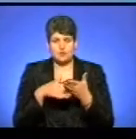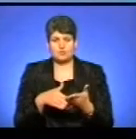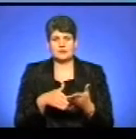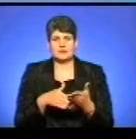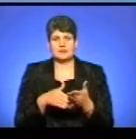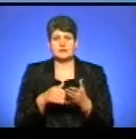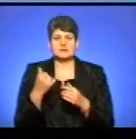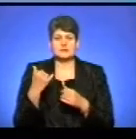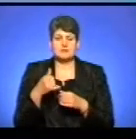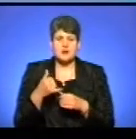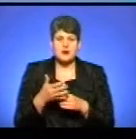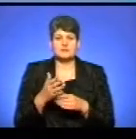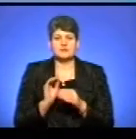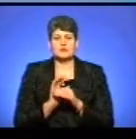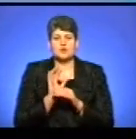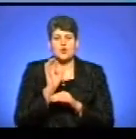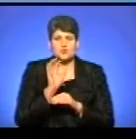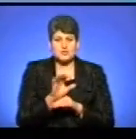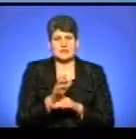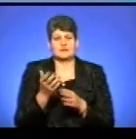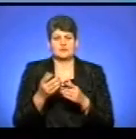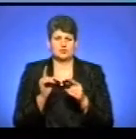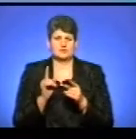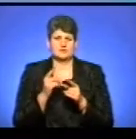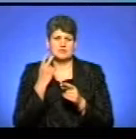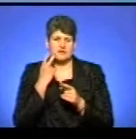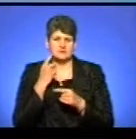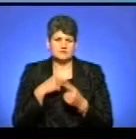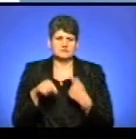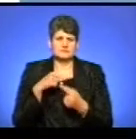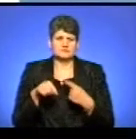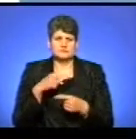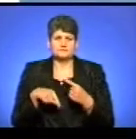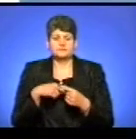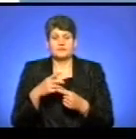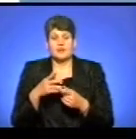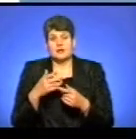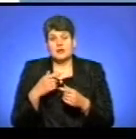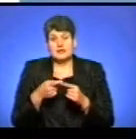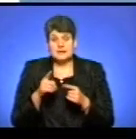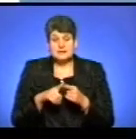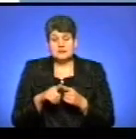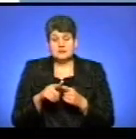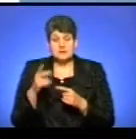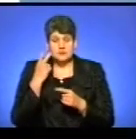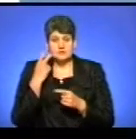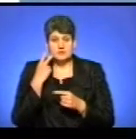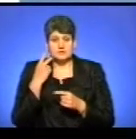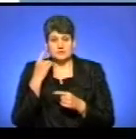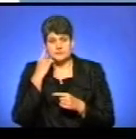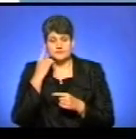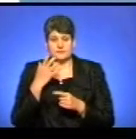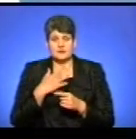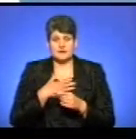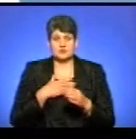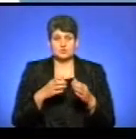десь підзаправити, десь щось до грузити, десь щось відправити, постійно в руці. Тобто, вже на нас це зацикли, на логістський центр, на